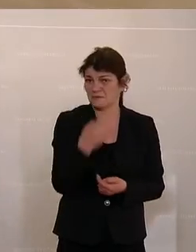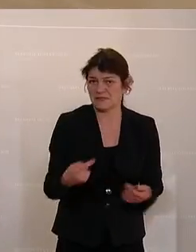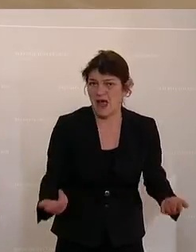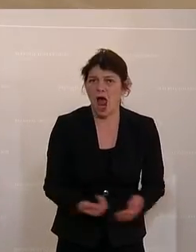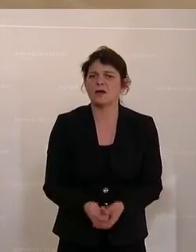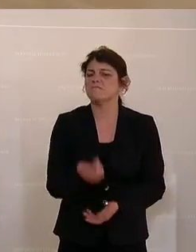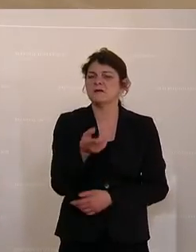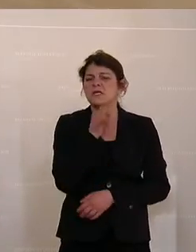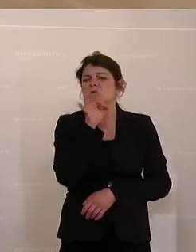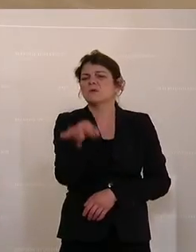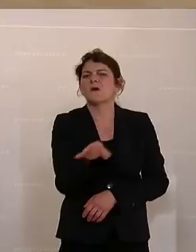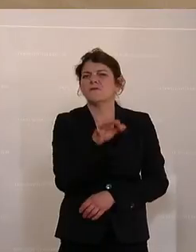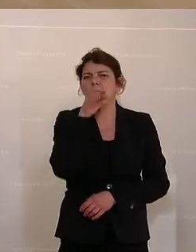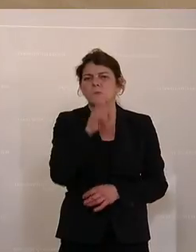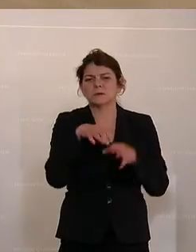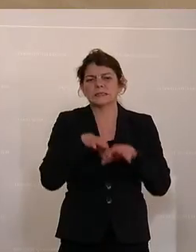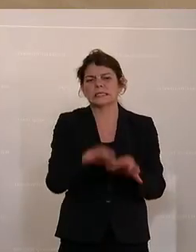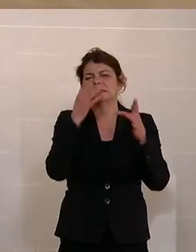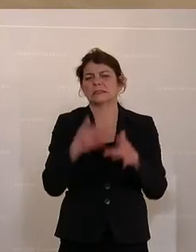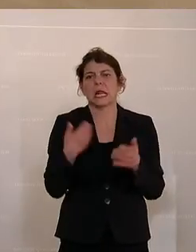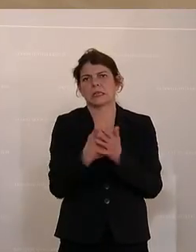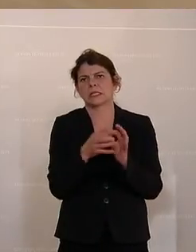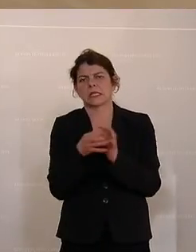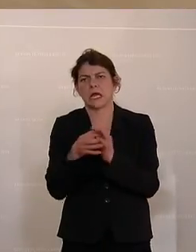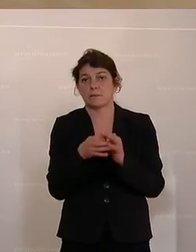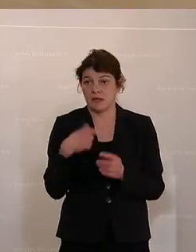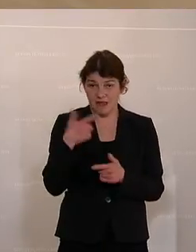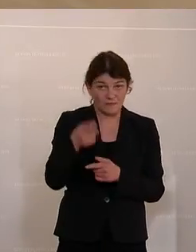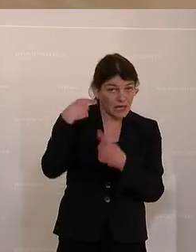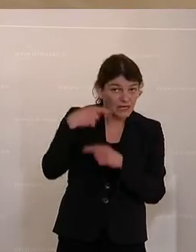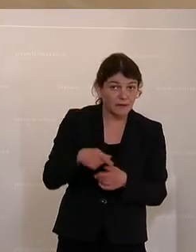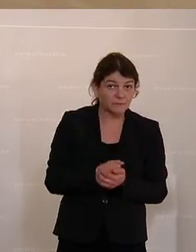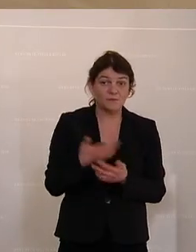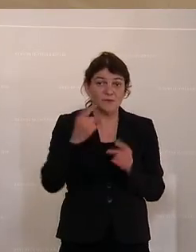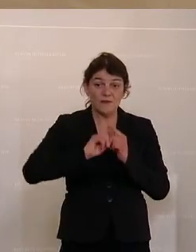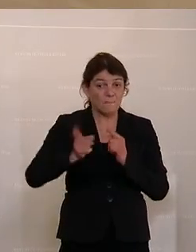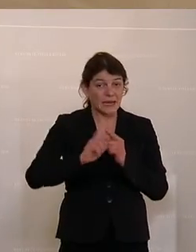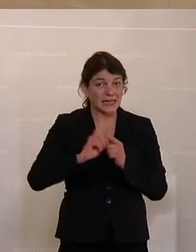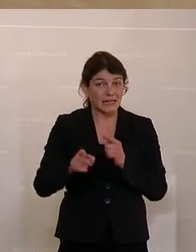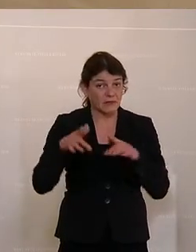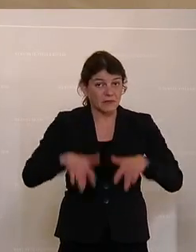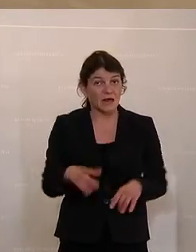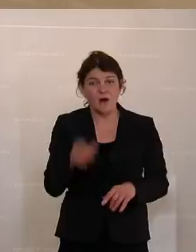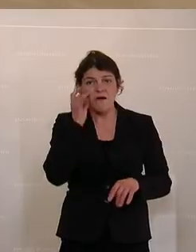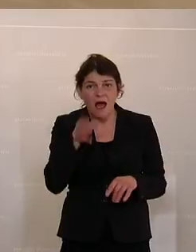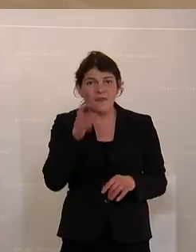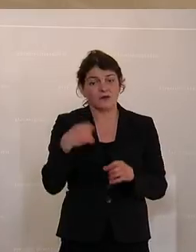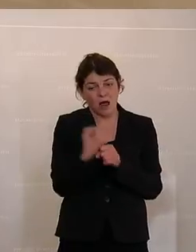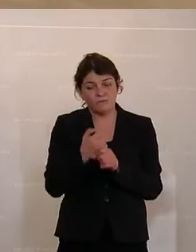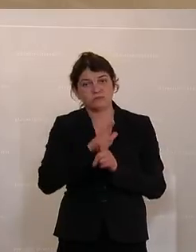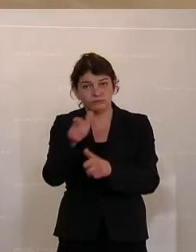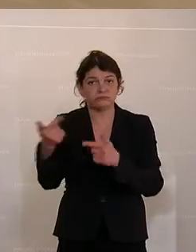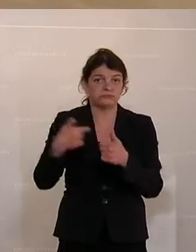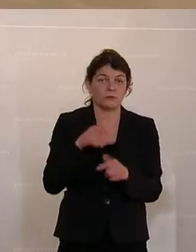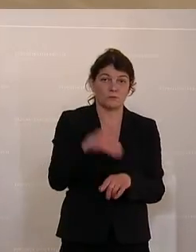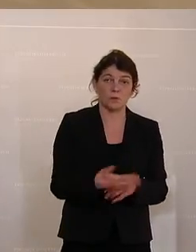der ist nur für die Postleitzahl geeignet, ich darf Sie daran erinnern, wie viele Pendler wir haben, die tagtäglich in die Arbeit fahren